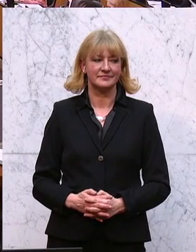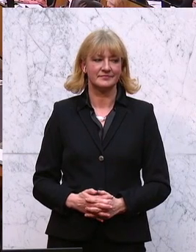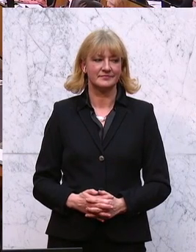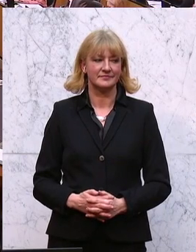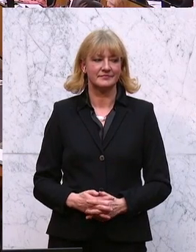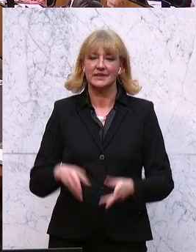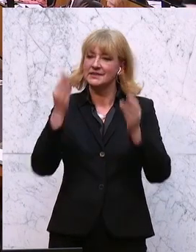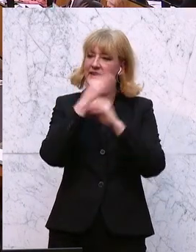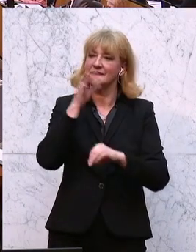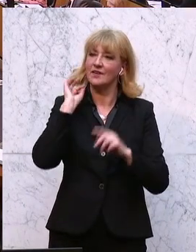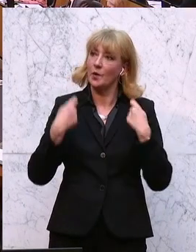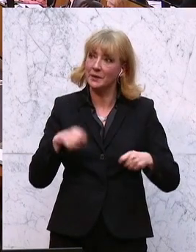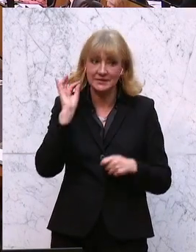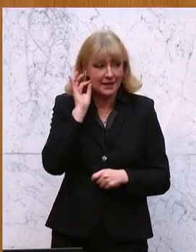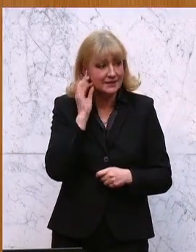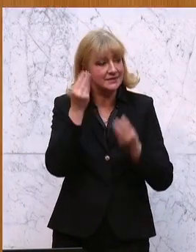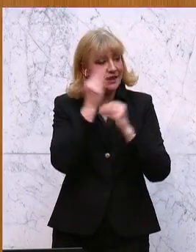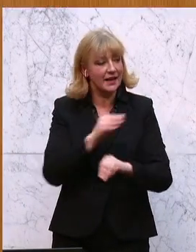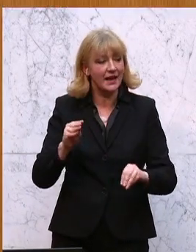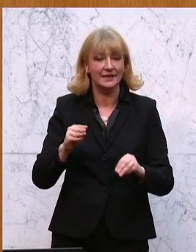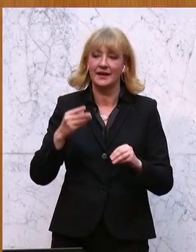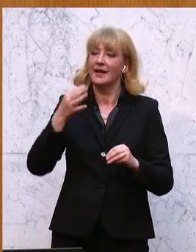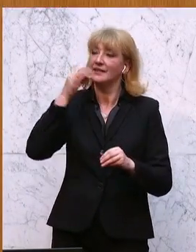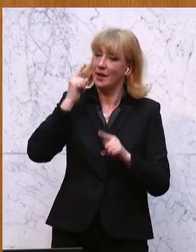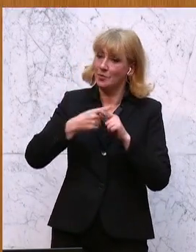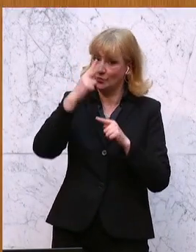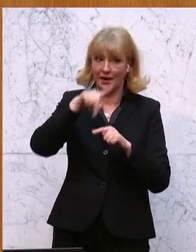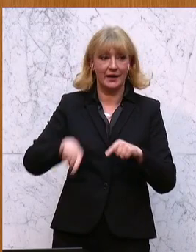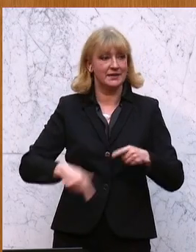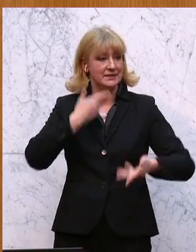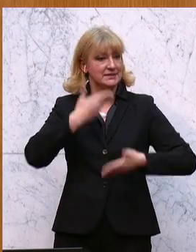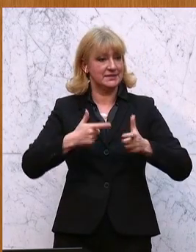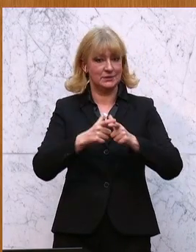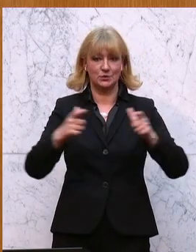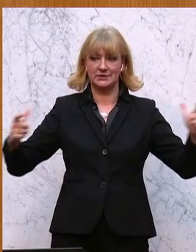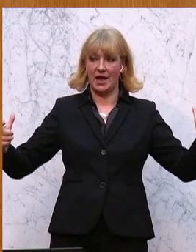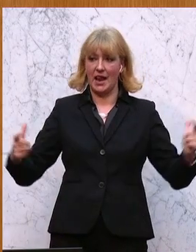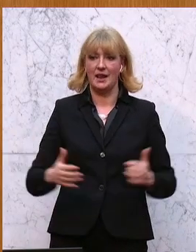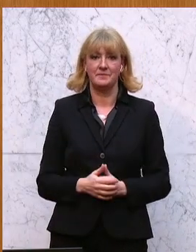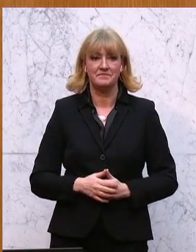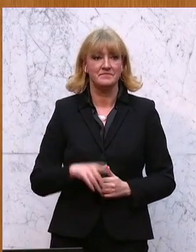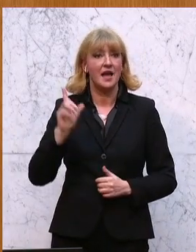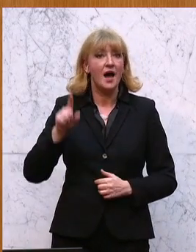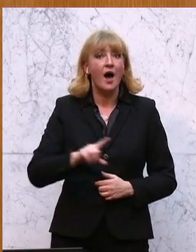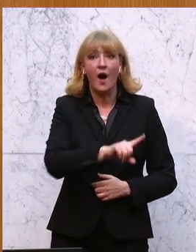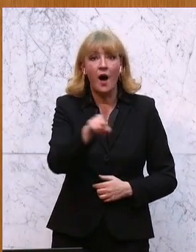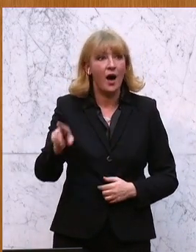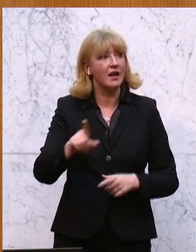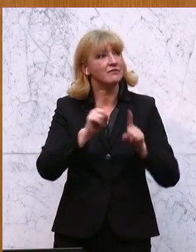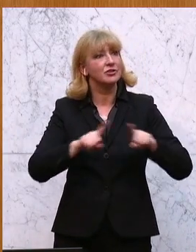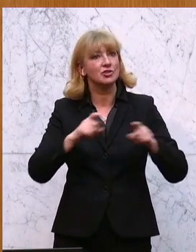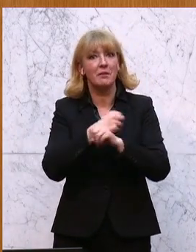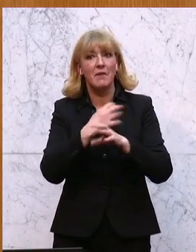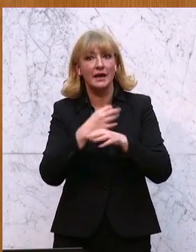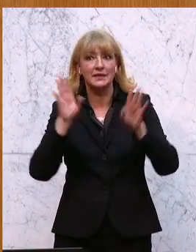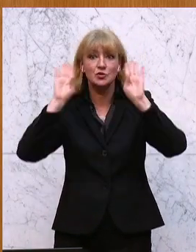Sehr geehrte Frau Präsidentin, sehr geehrte Damen und Herren hier im Sitzungssaal und alle, die uns jetzt über verschiedene Medien